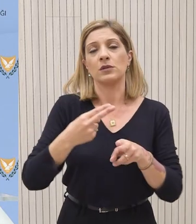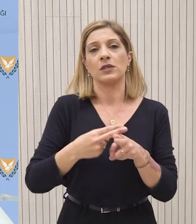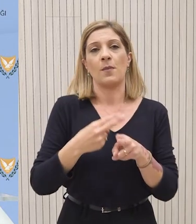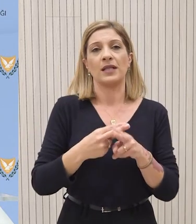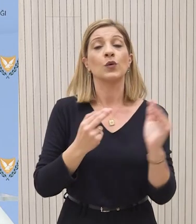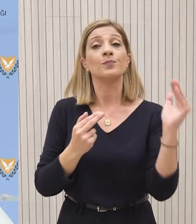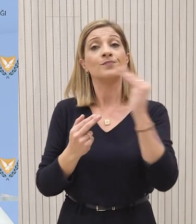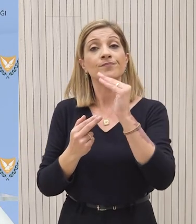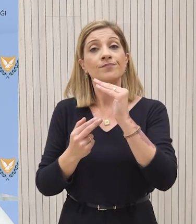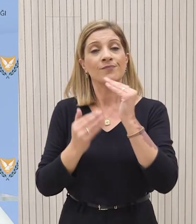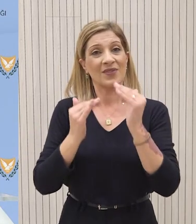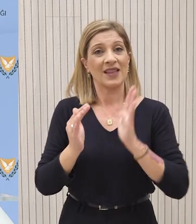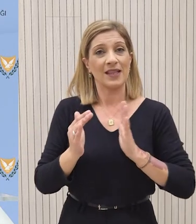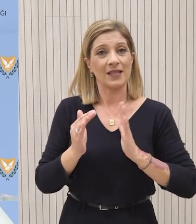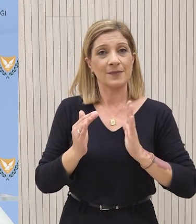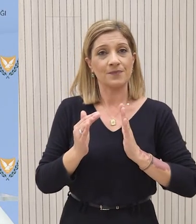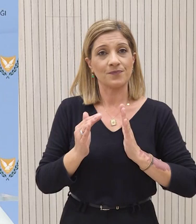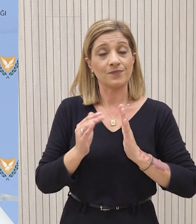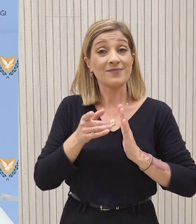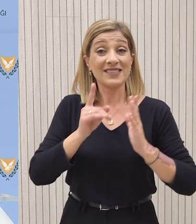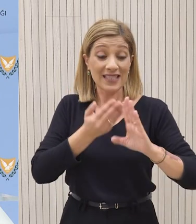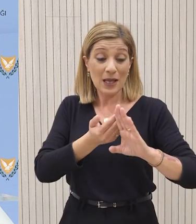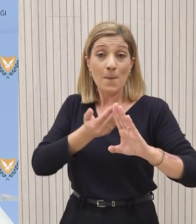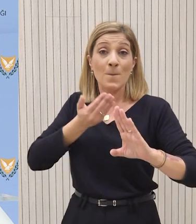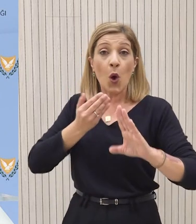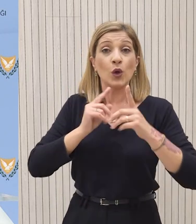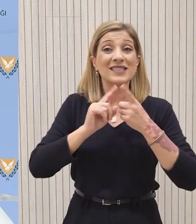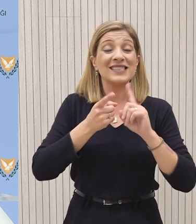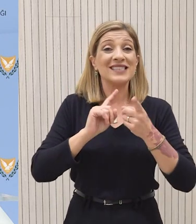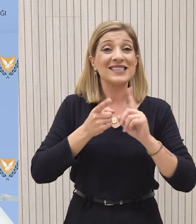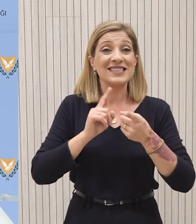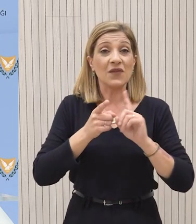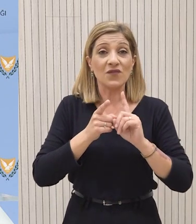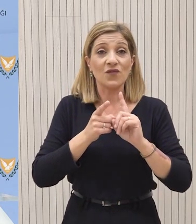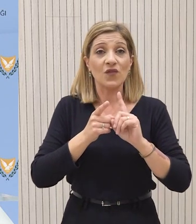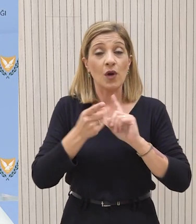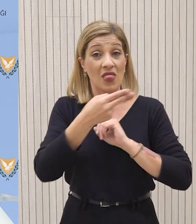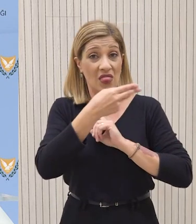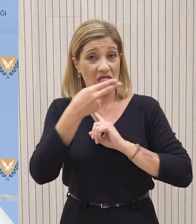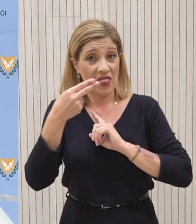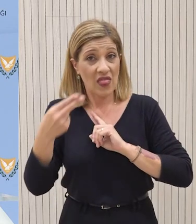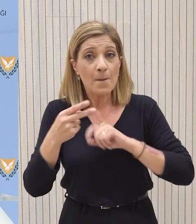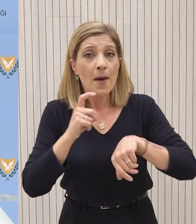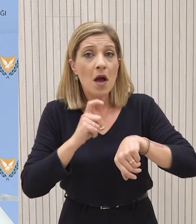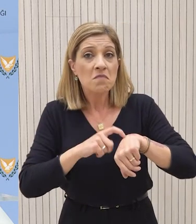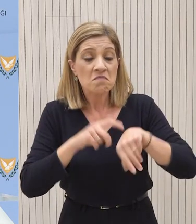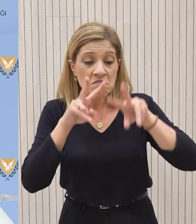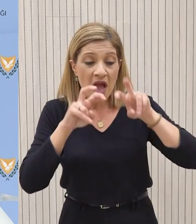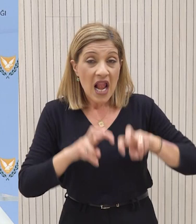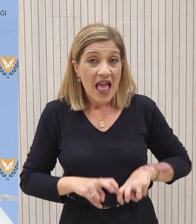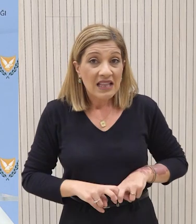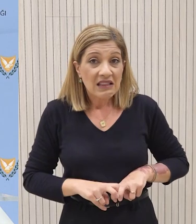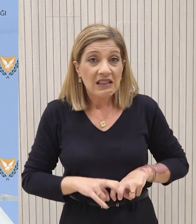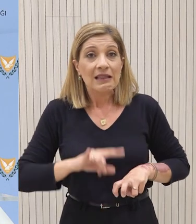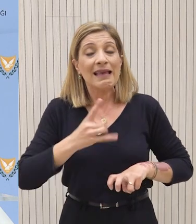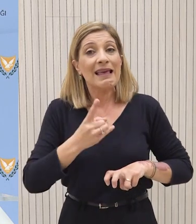Είναι όμως η προσυμφωνία η συμφωνία που υπάρχει είναι μόνο για το θέμα του χρόνου του μελέτηση υπάρχει